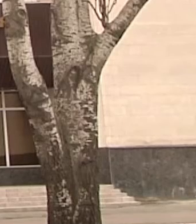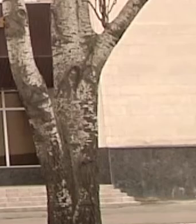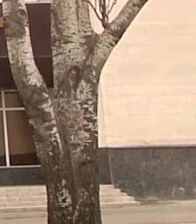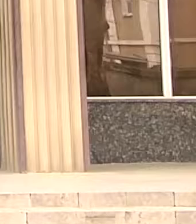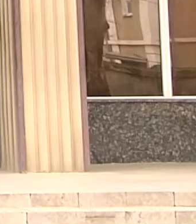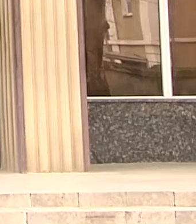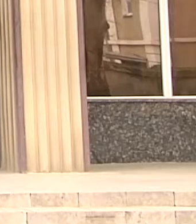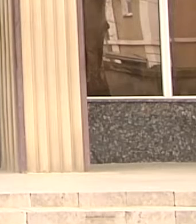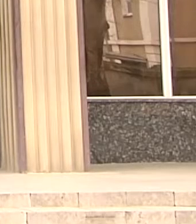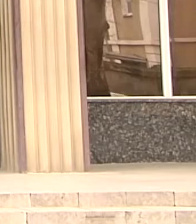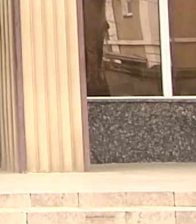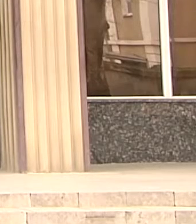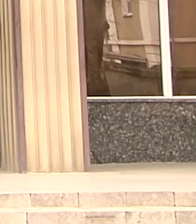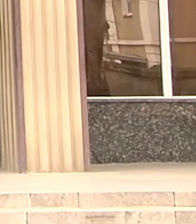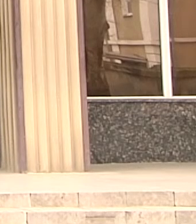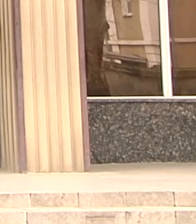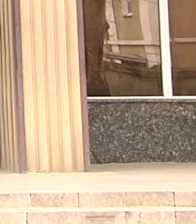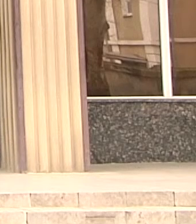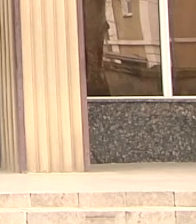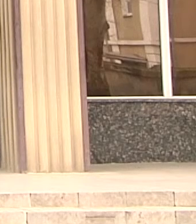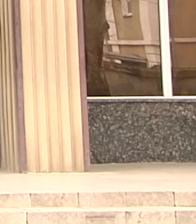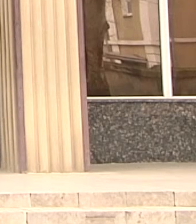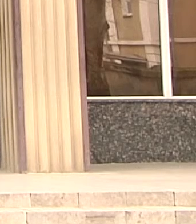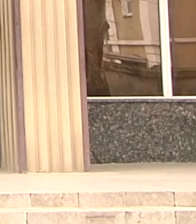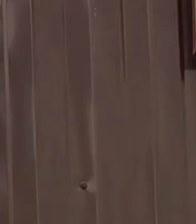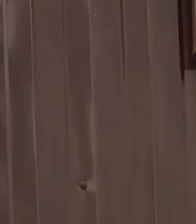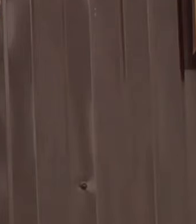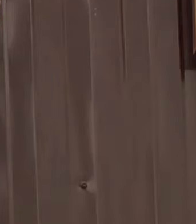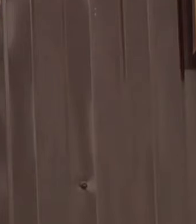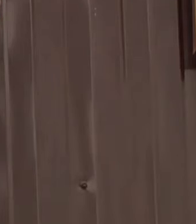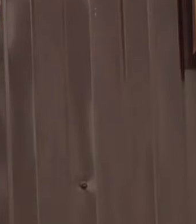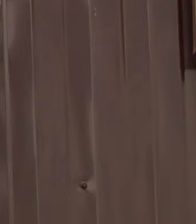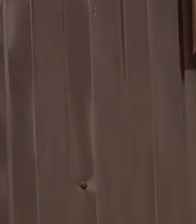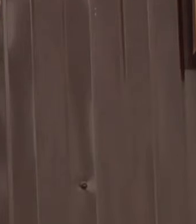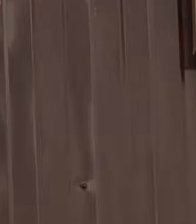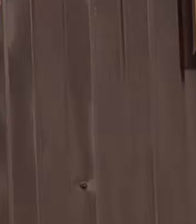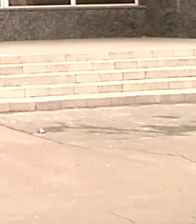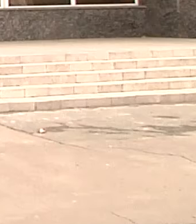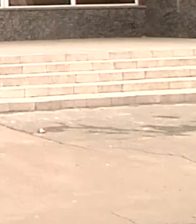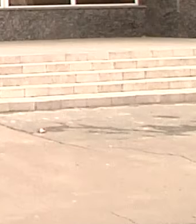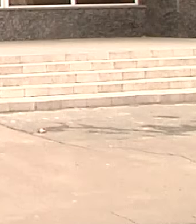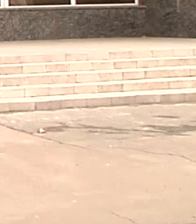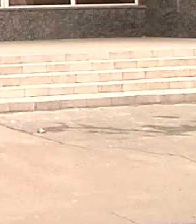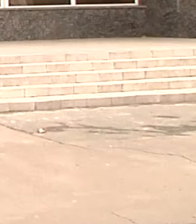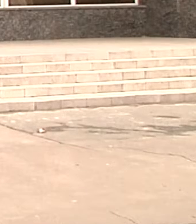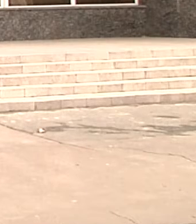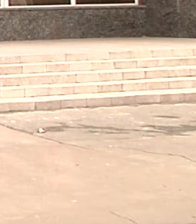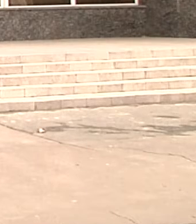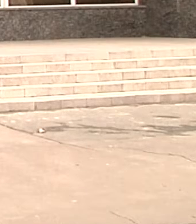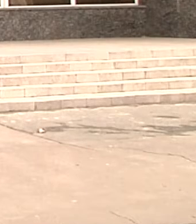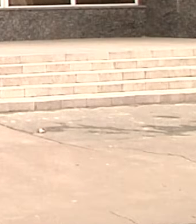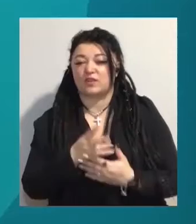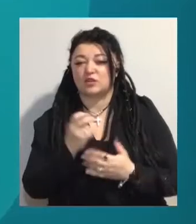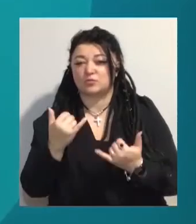коментарем до військової частини, де стався конфлікт. Там нас направили до оперативного командування «Південь». Його речник Віталій Соколенко підтвердив фактор